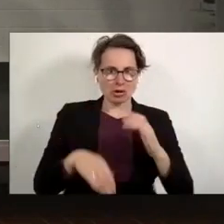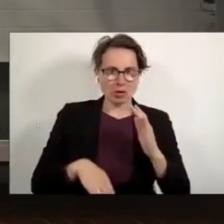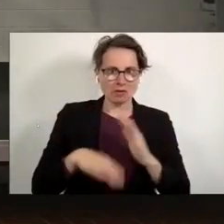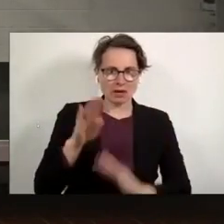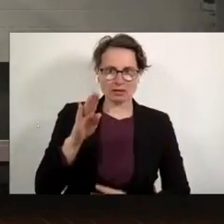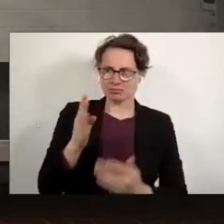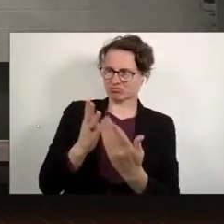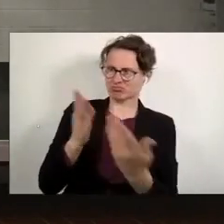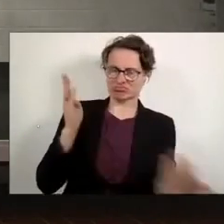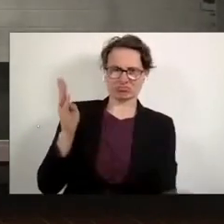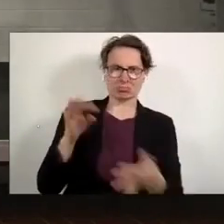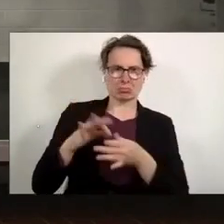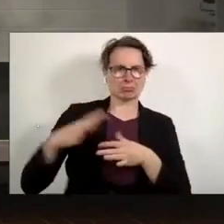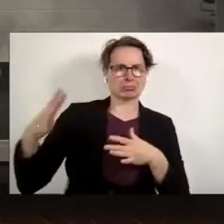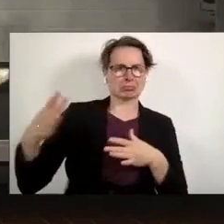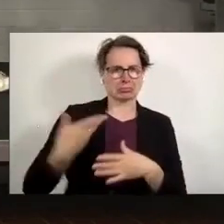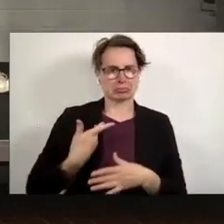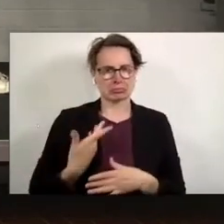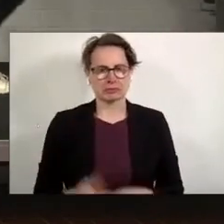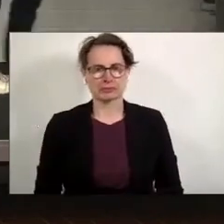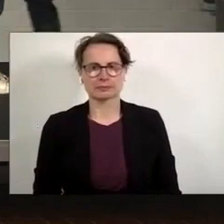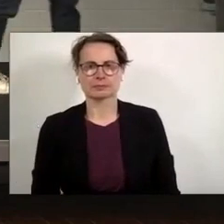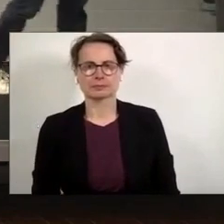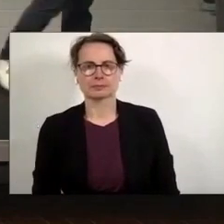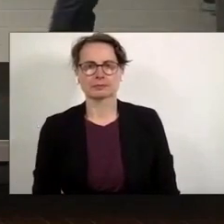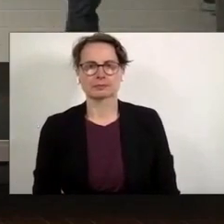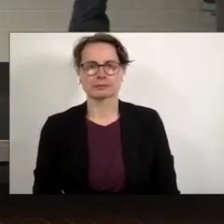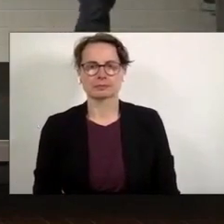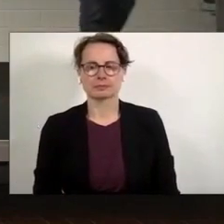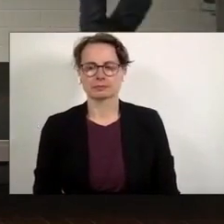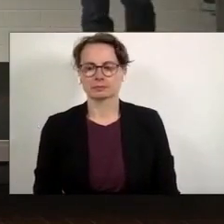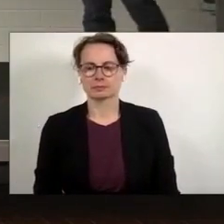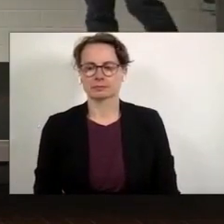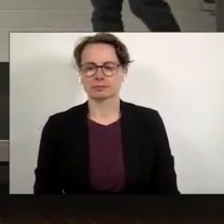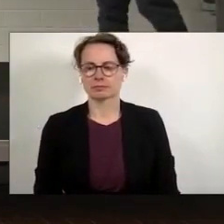nie mit dir zu tun gehabt. Das wirkte